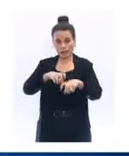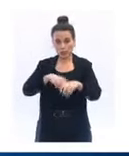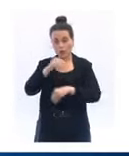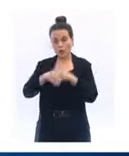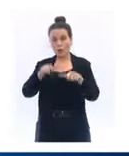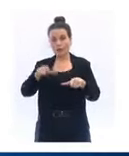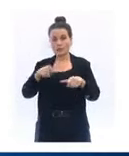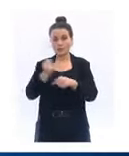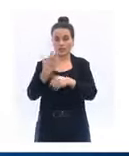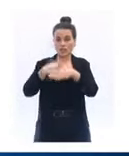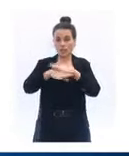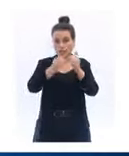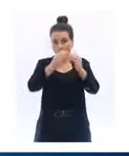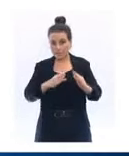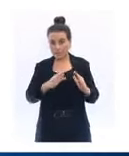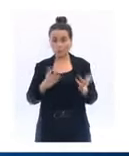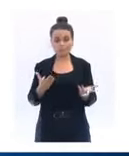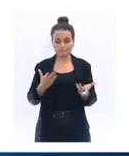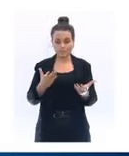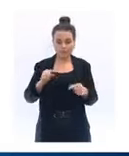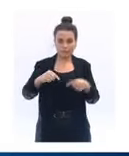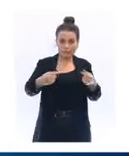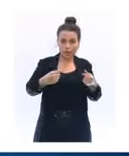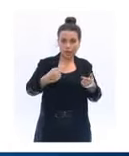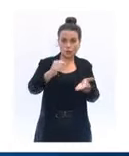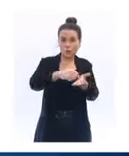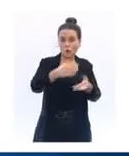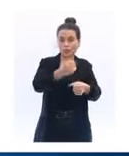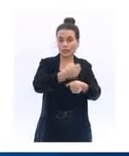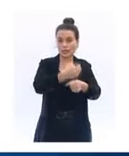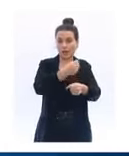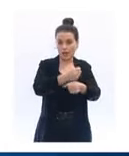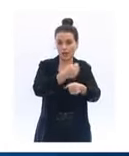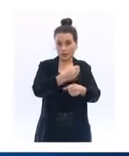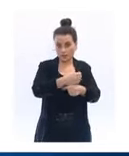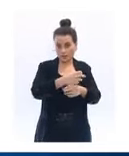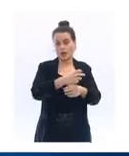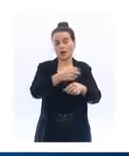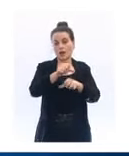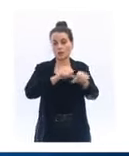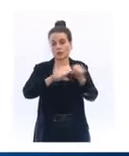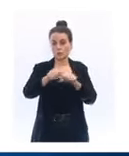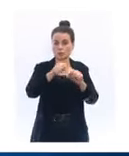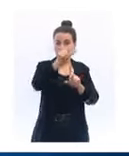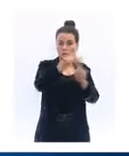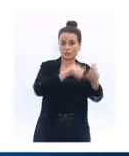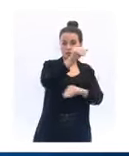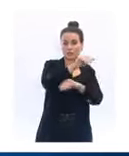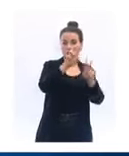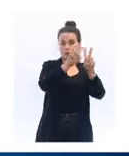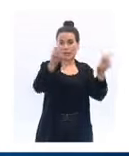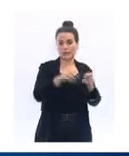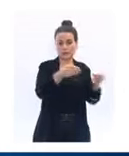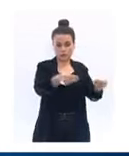Pour se rendre sur le lieu de travail, il sera nécessaire de disposer d'une attestation de l'employeur. Les